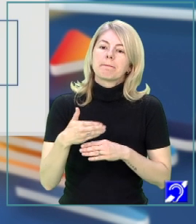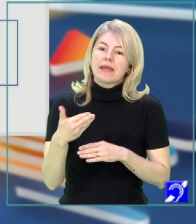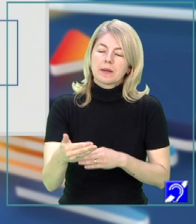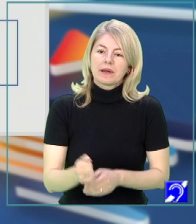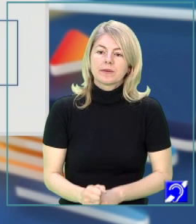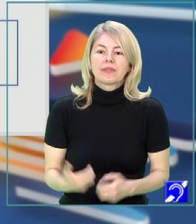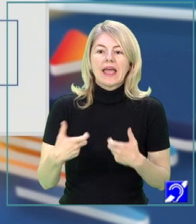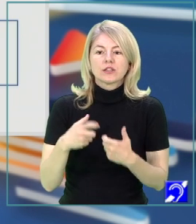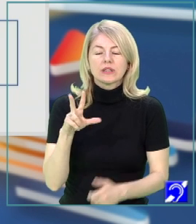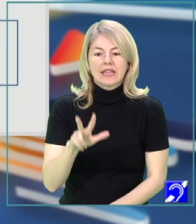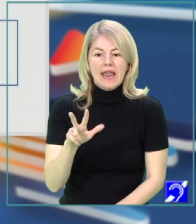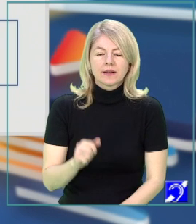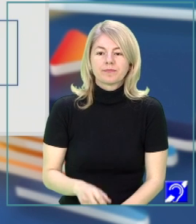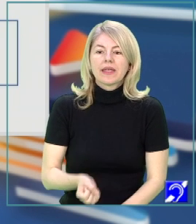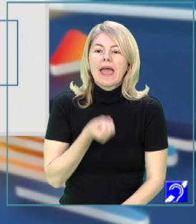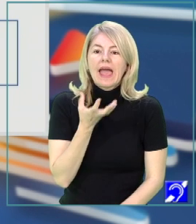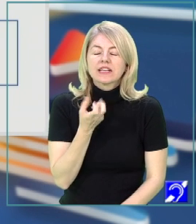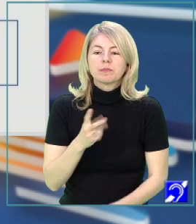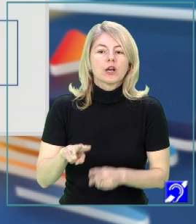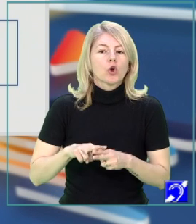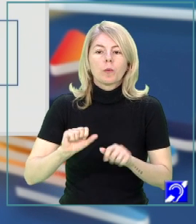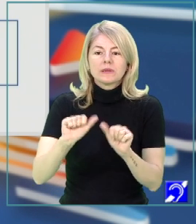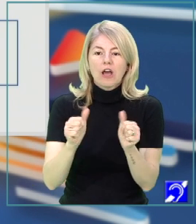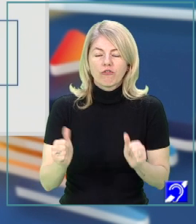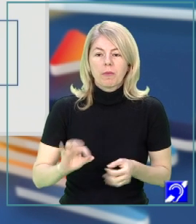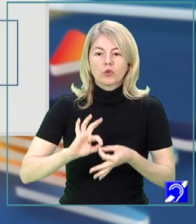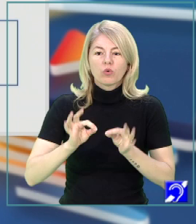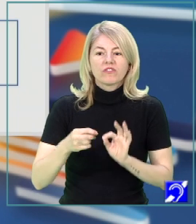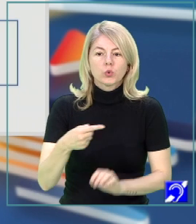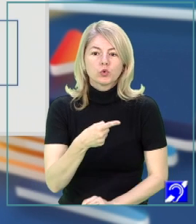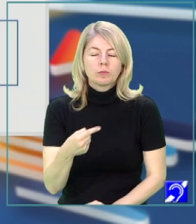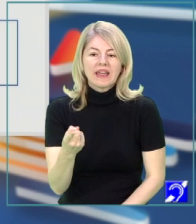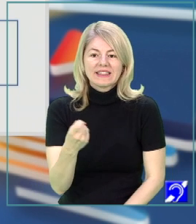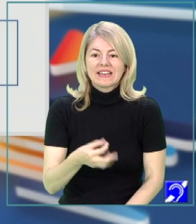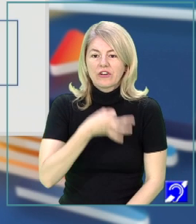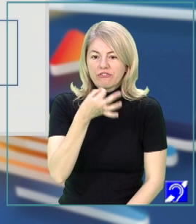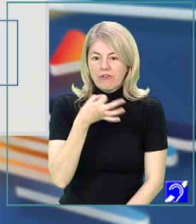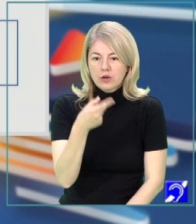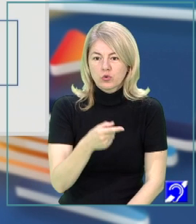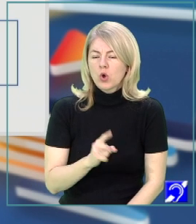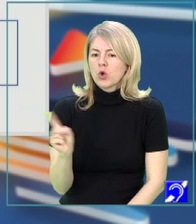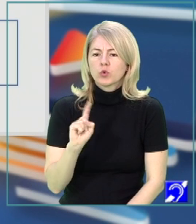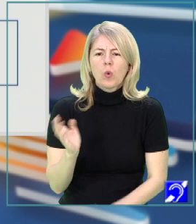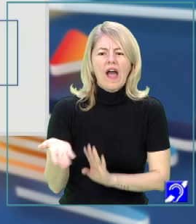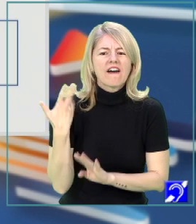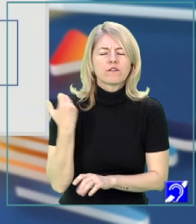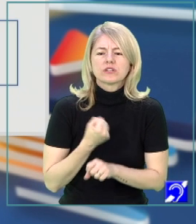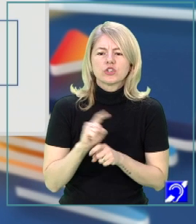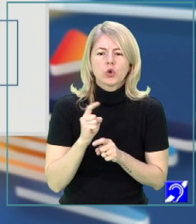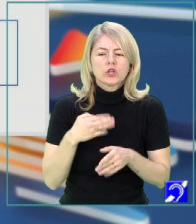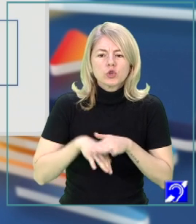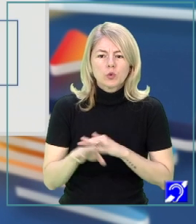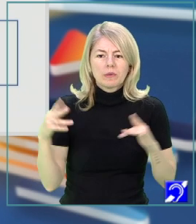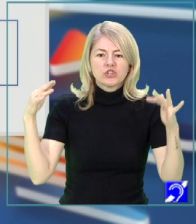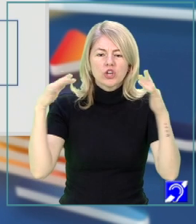exercițiul 3. Explică modul de formare a cuvintelor subliniate din versurile. N-a fost nici când sub ceruri și